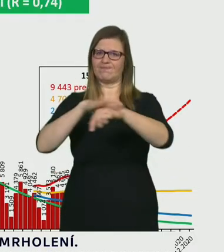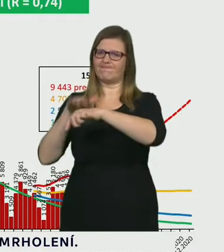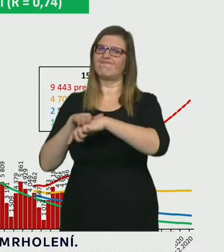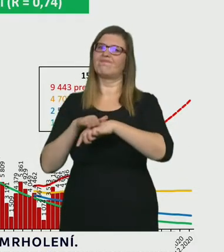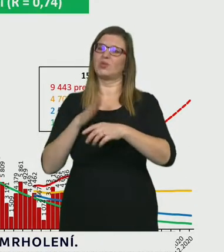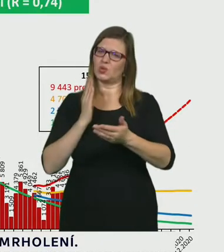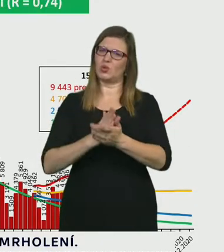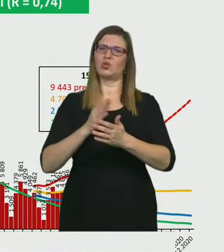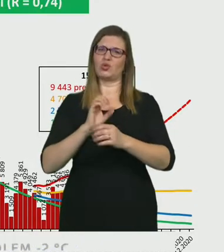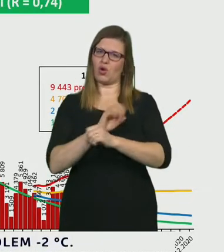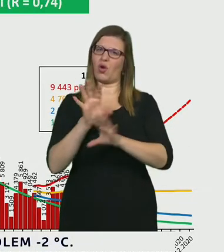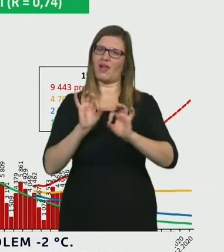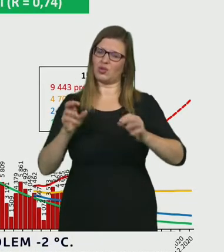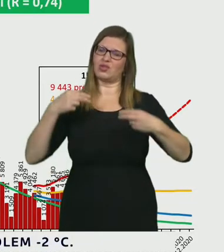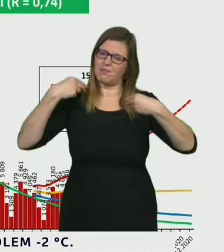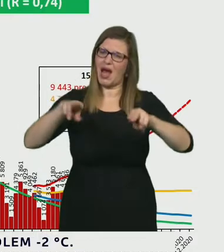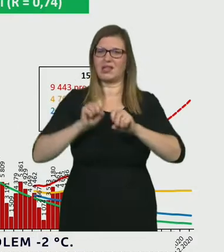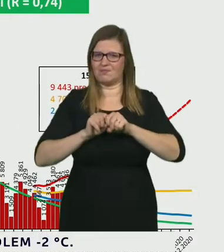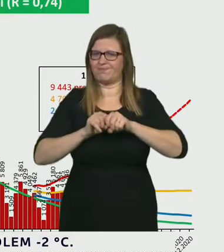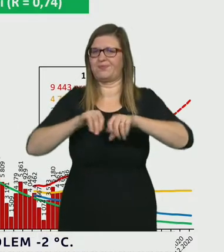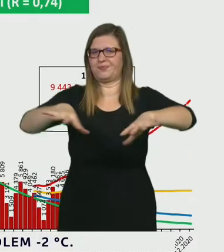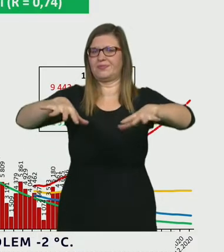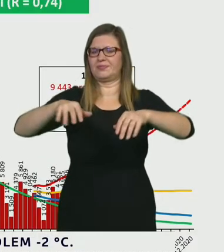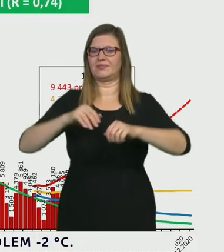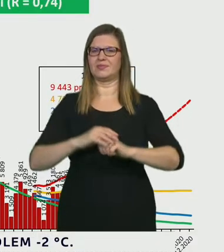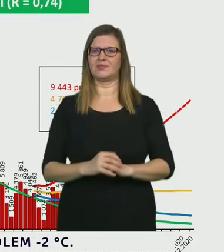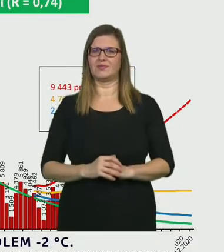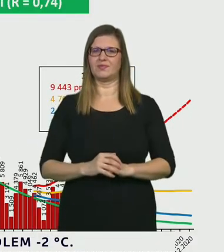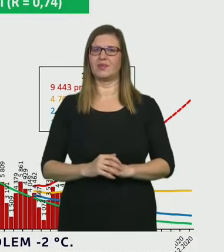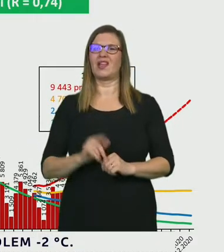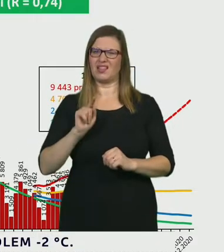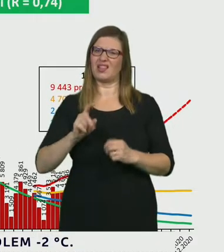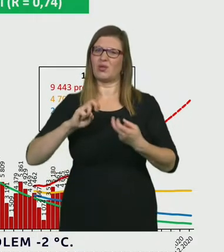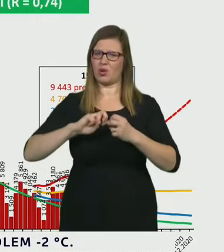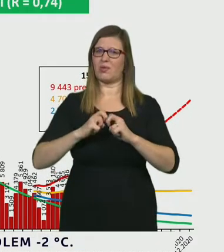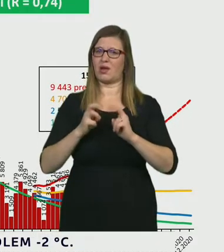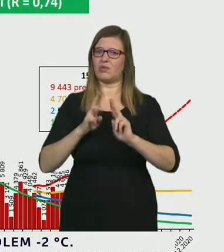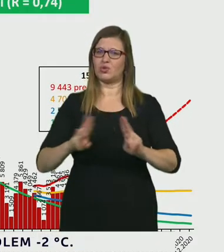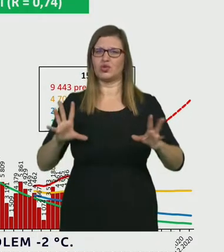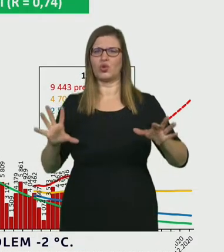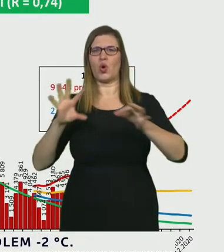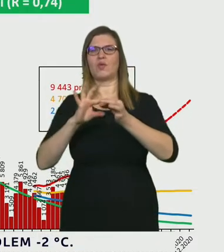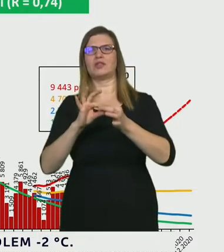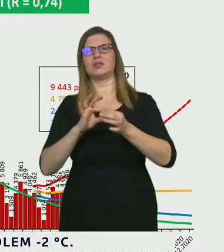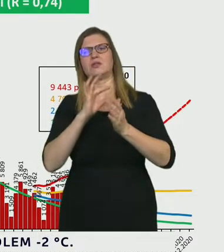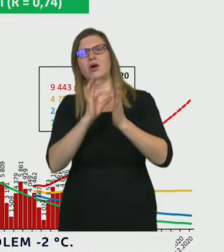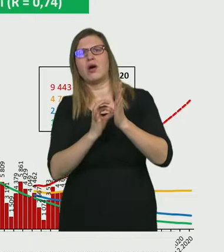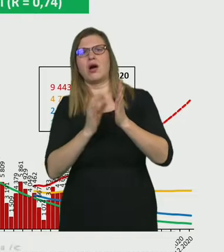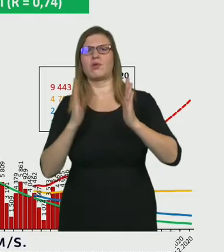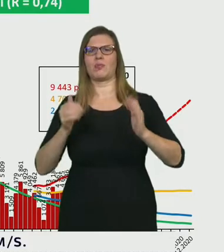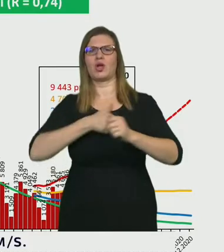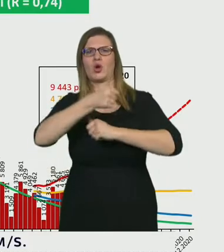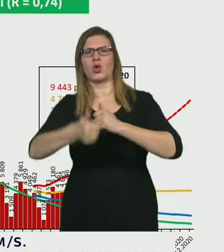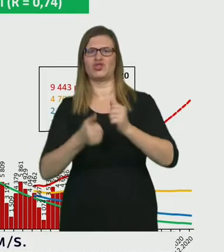epidemie a jak jsem už řekl, je to problém, který může souviset i s určitou sezonalitou. Zatím ten nárůst